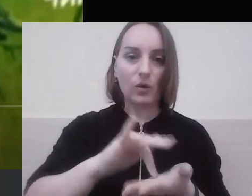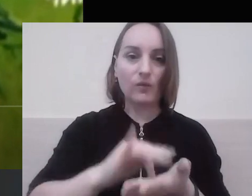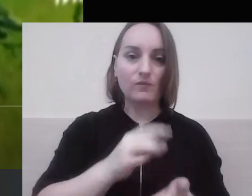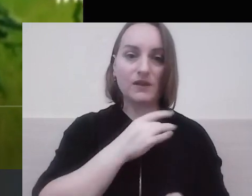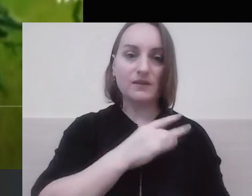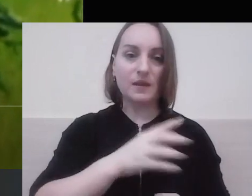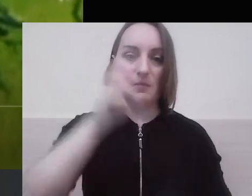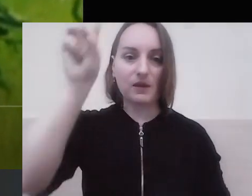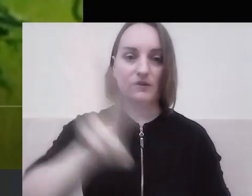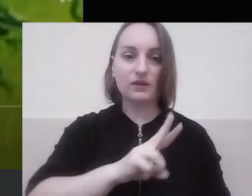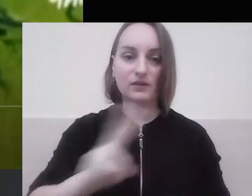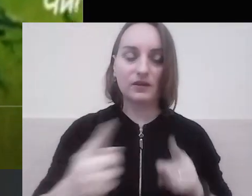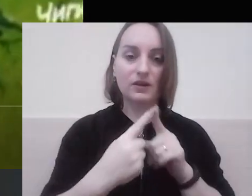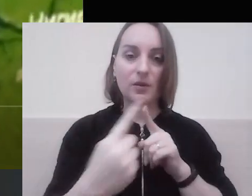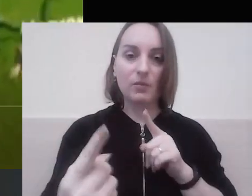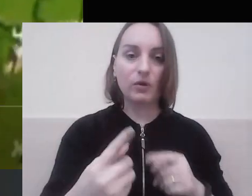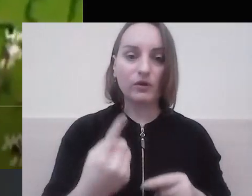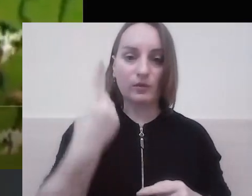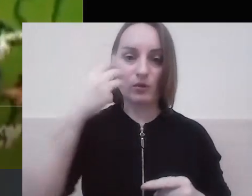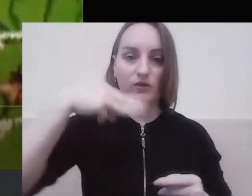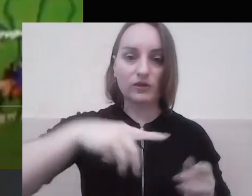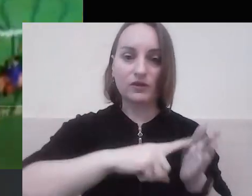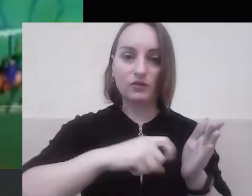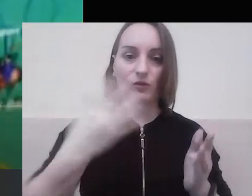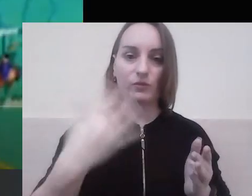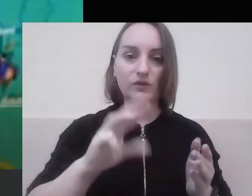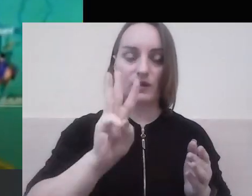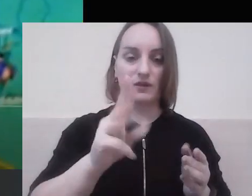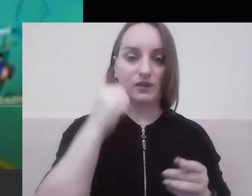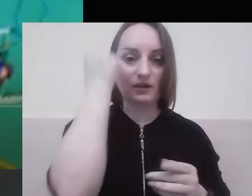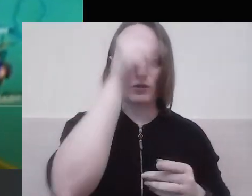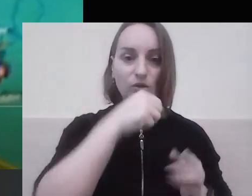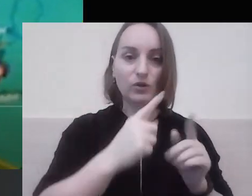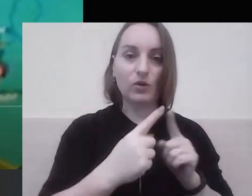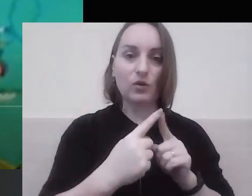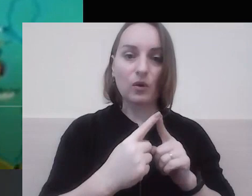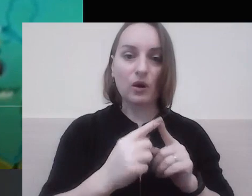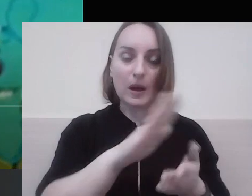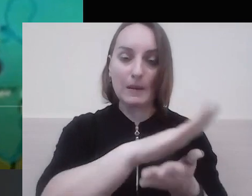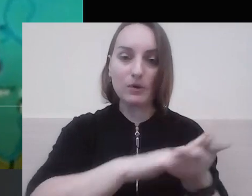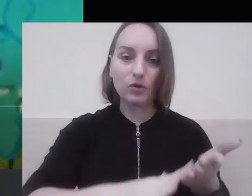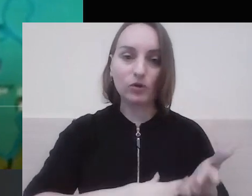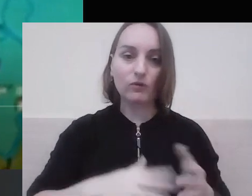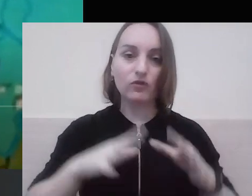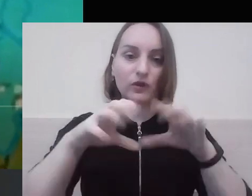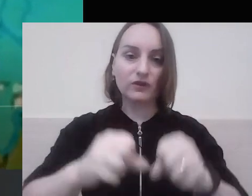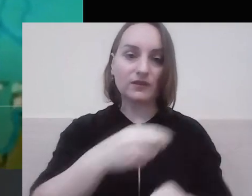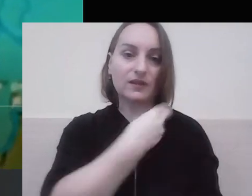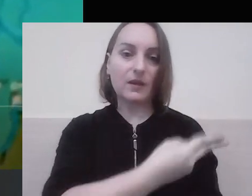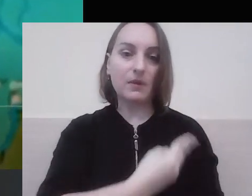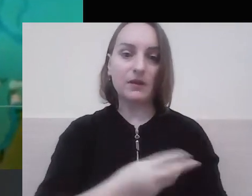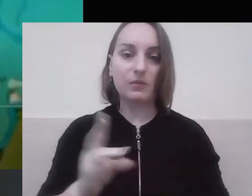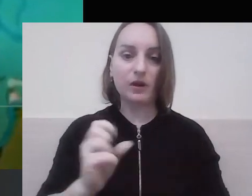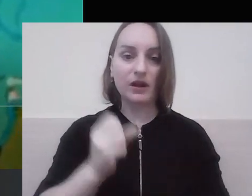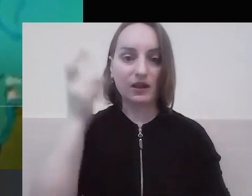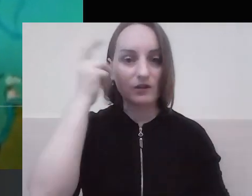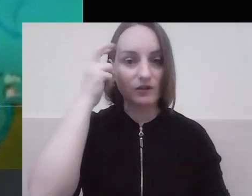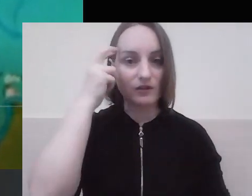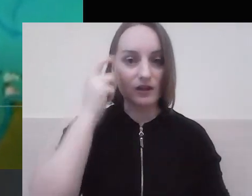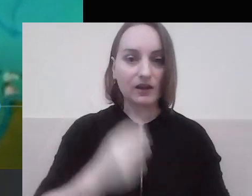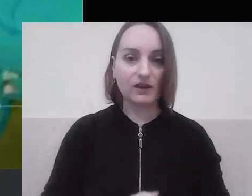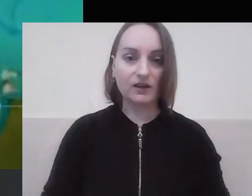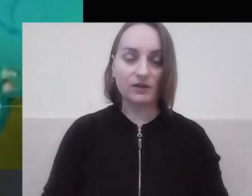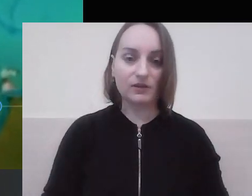Протягом 1653 року продовжувались набіги поляків на Київ, щоправда, жоден з них не приніс